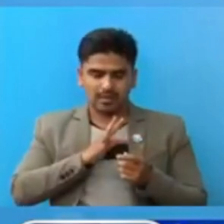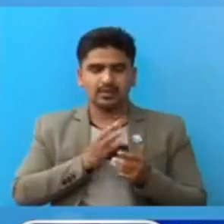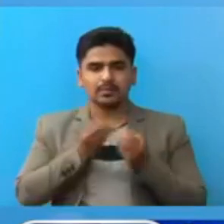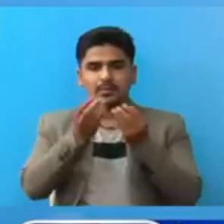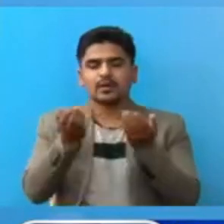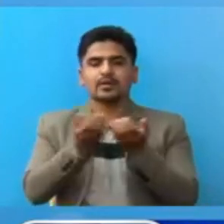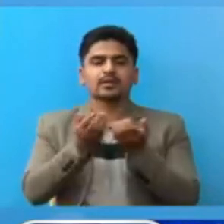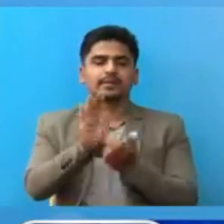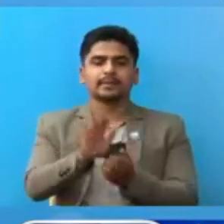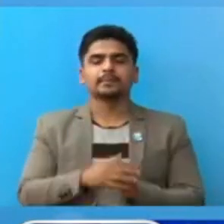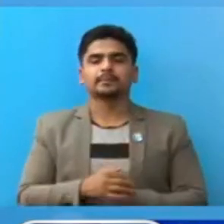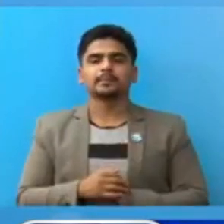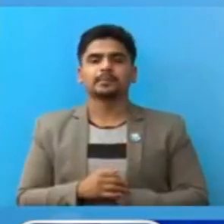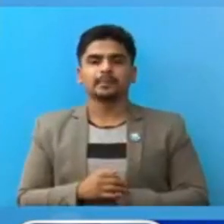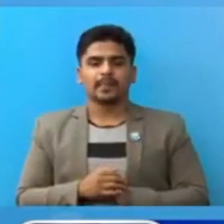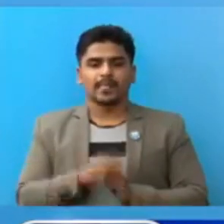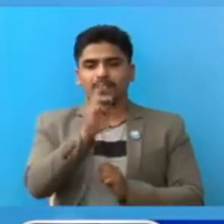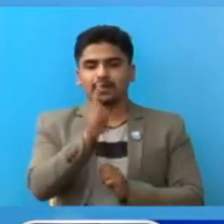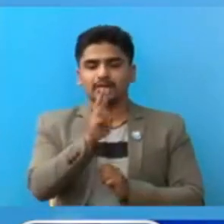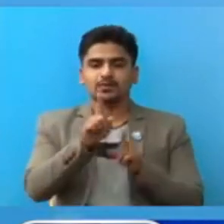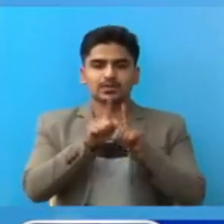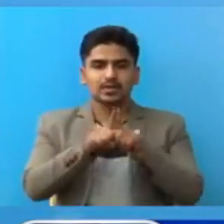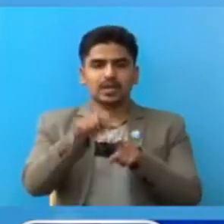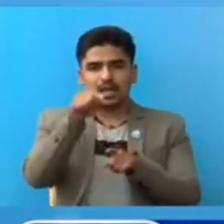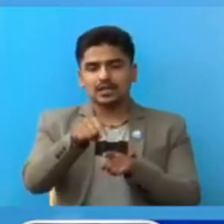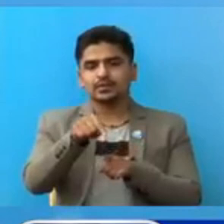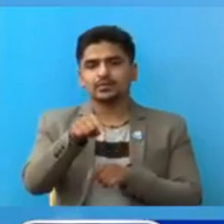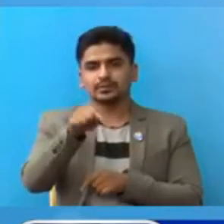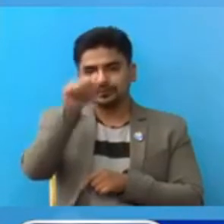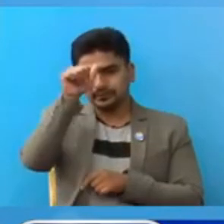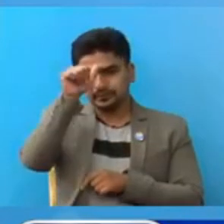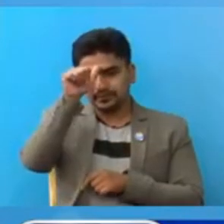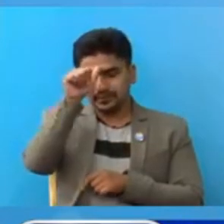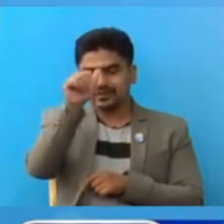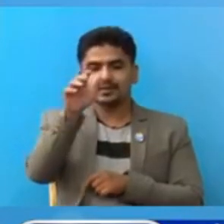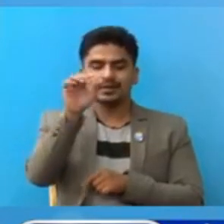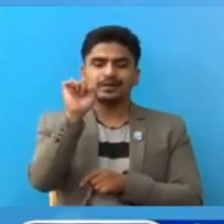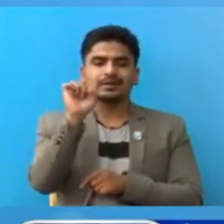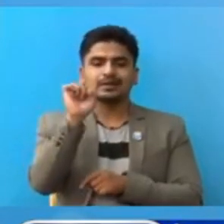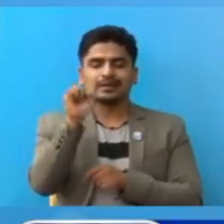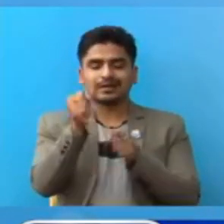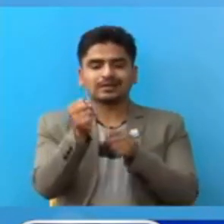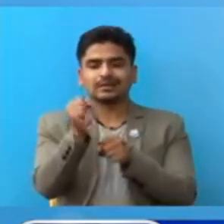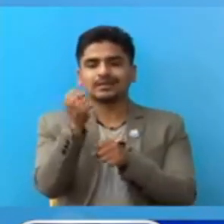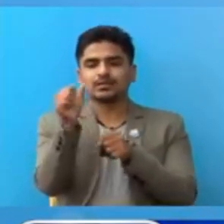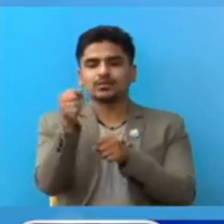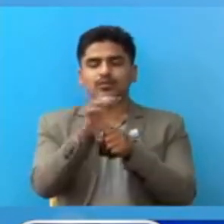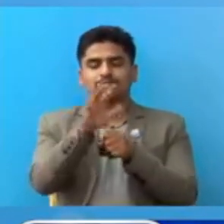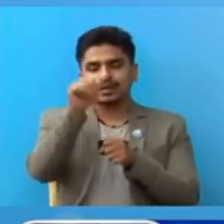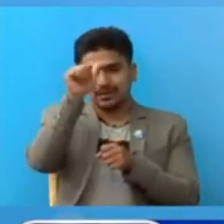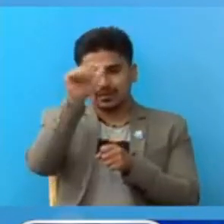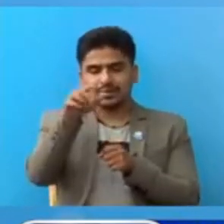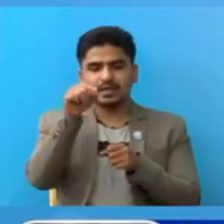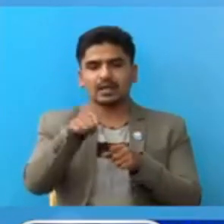प्रकट गर्द छा र इसका साथ ही आजको यो नेशनल कोबीड-19 आप्टेट